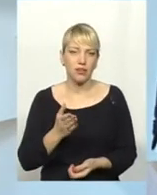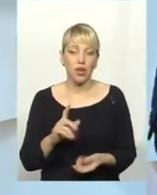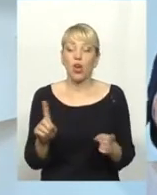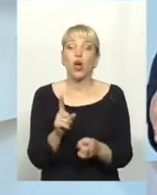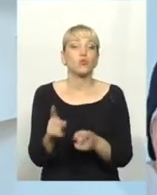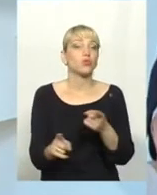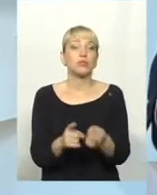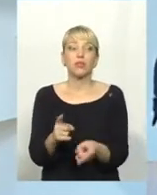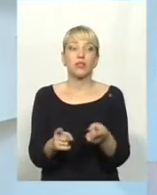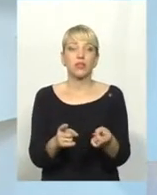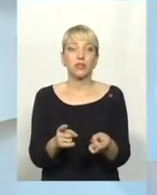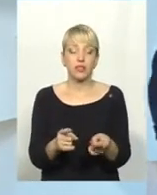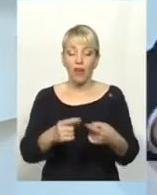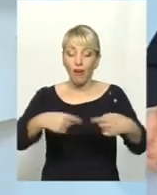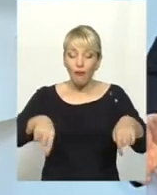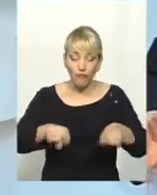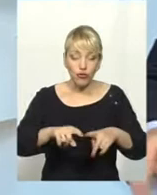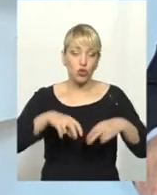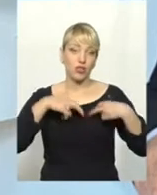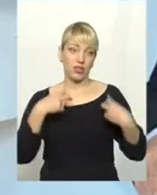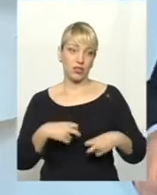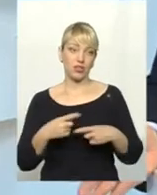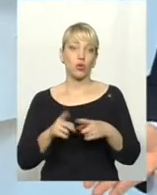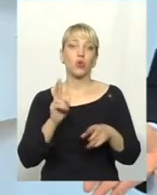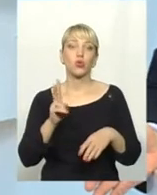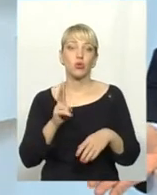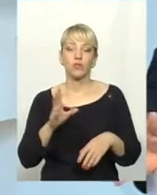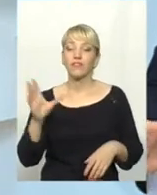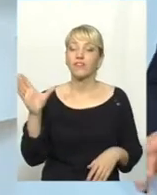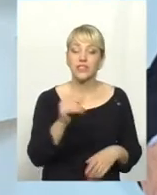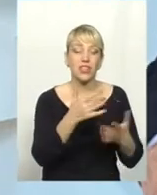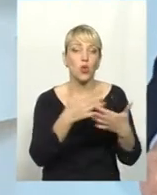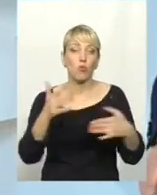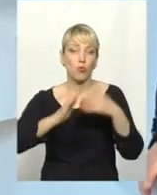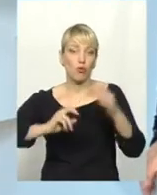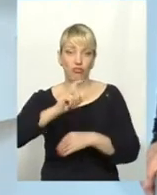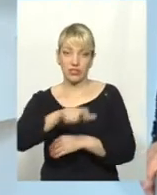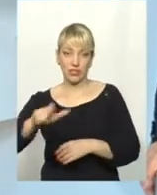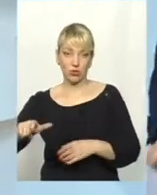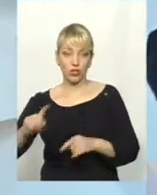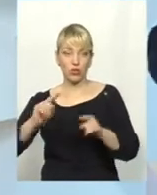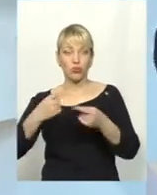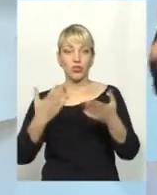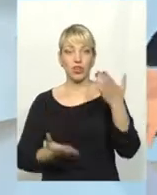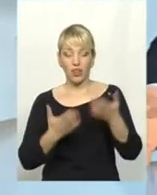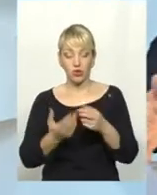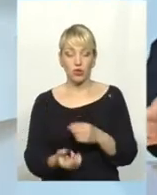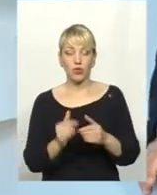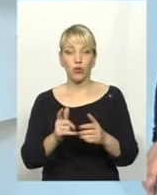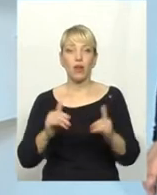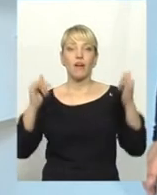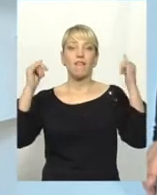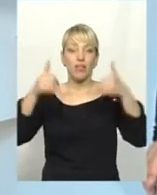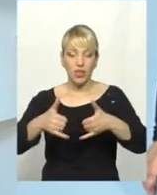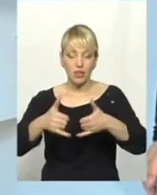лікарі, вчителі, агрономи, всі. Всі. Тому що якщо воно вилилося суспільство і